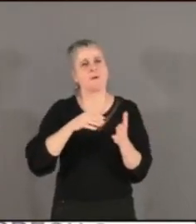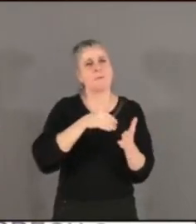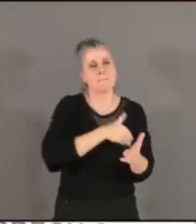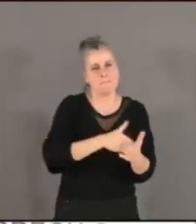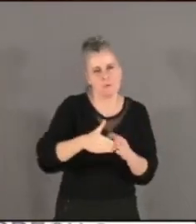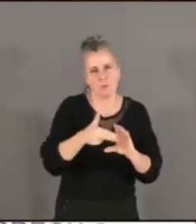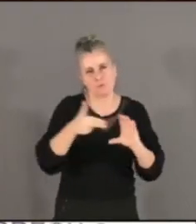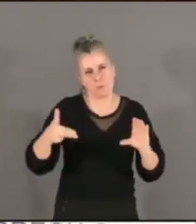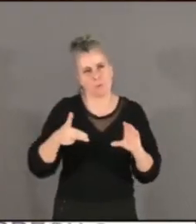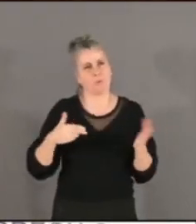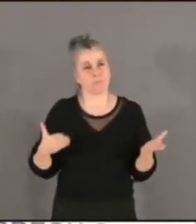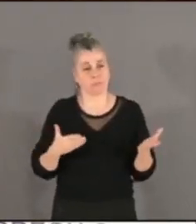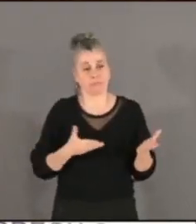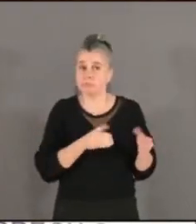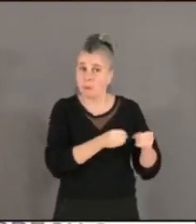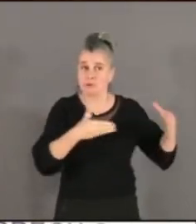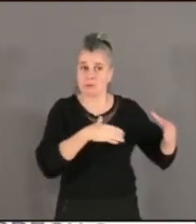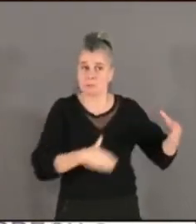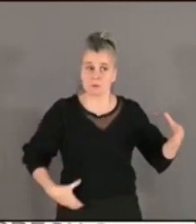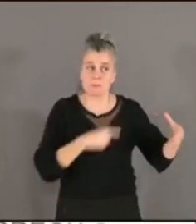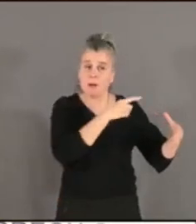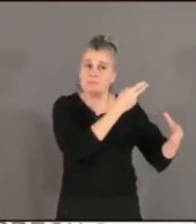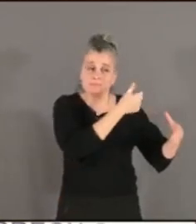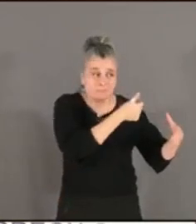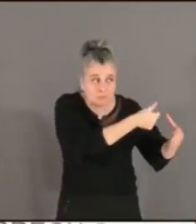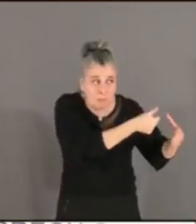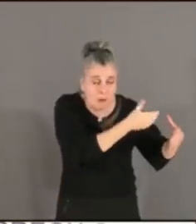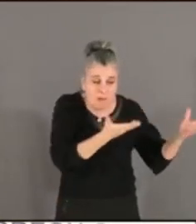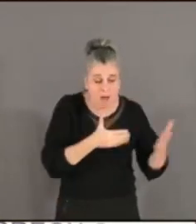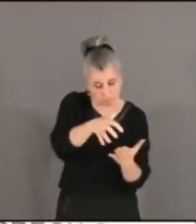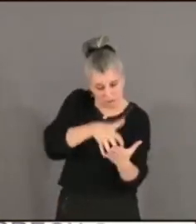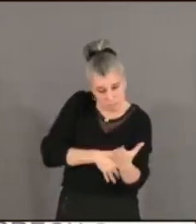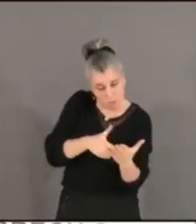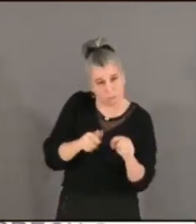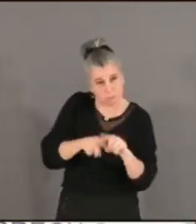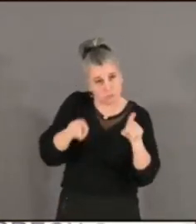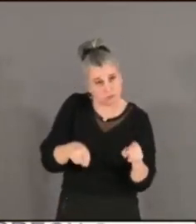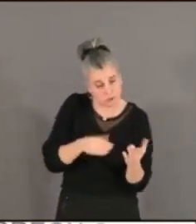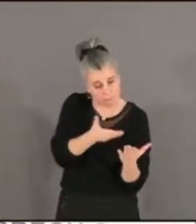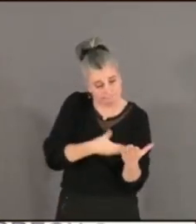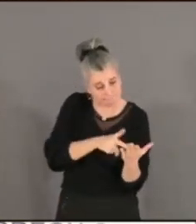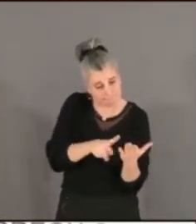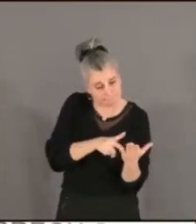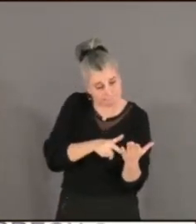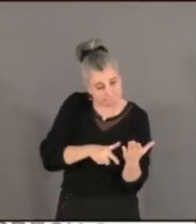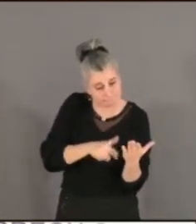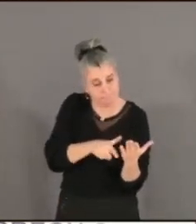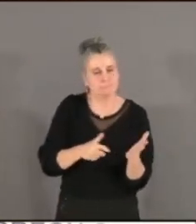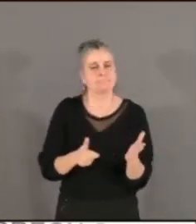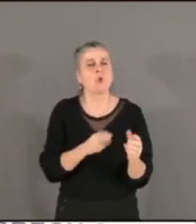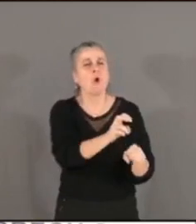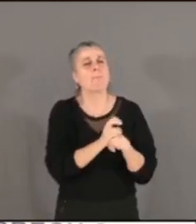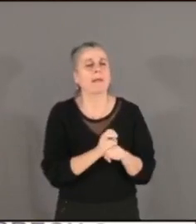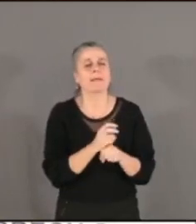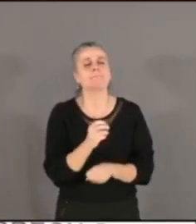municipale qui, dans le rapport d'orientation budgétaire, souhaitait faire appel à des emprunts au taux d'intérêt non fixe, les fameux